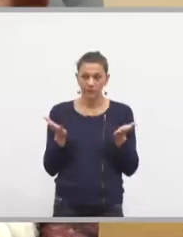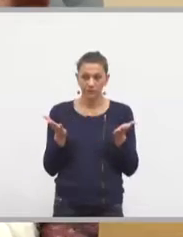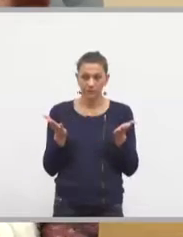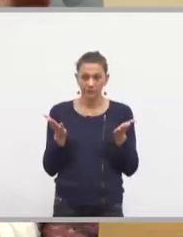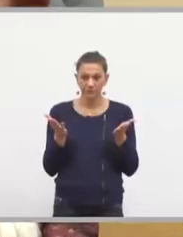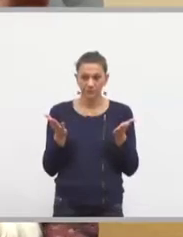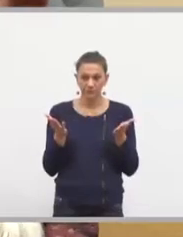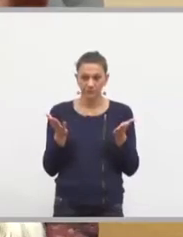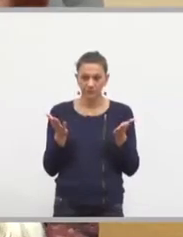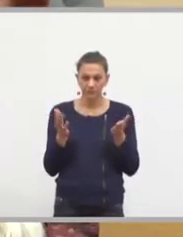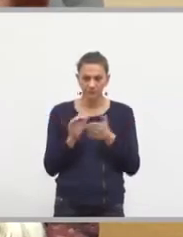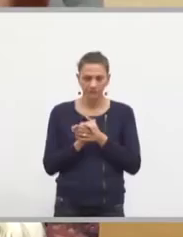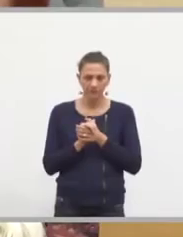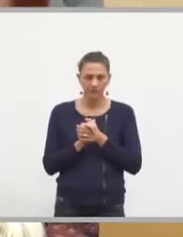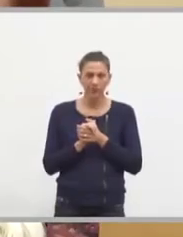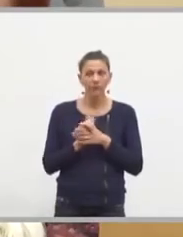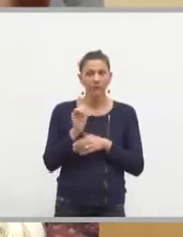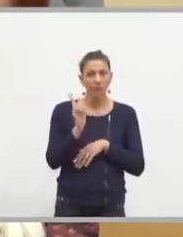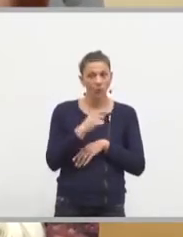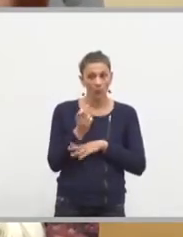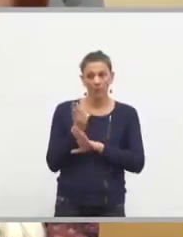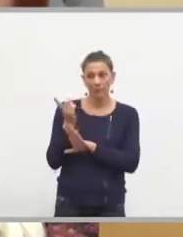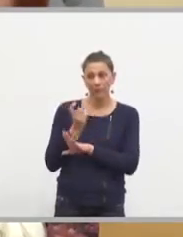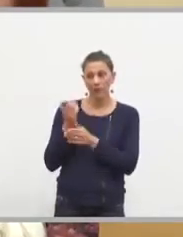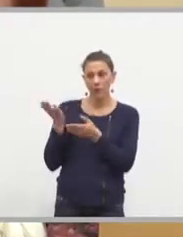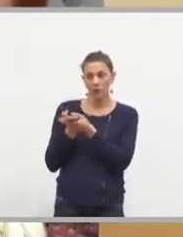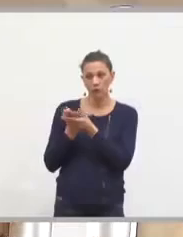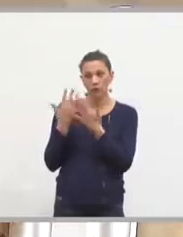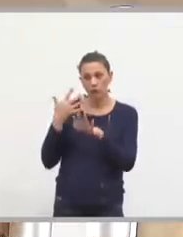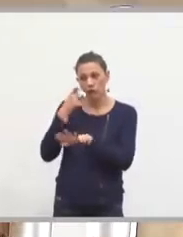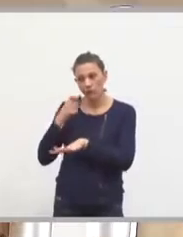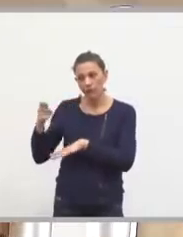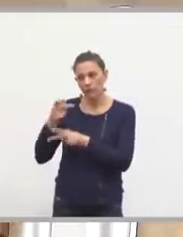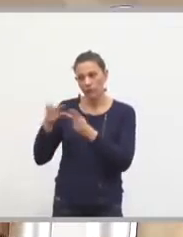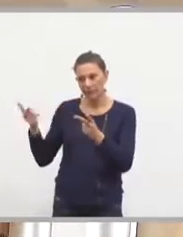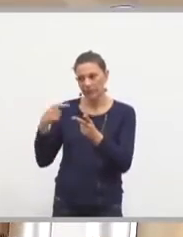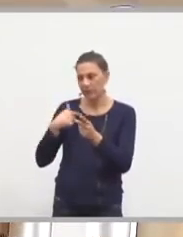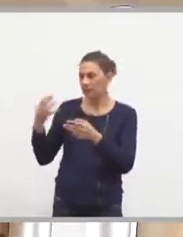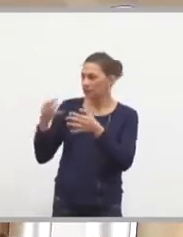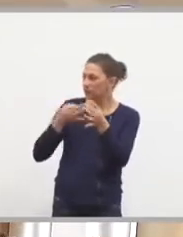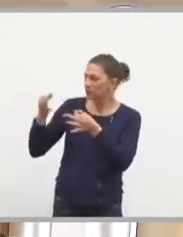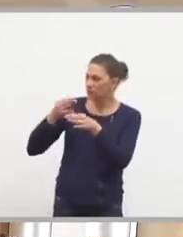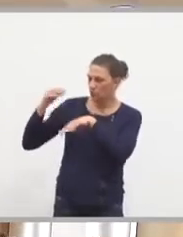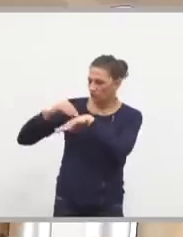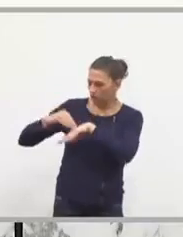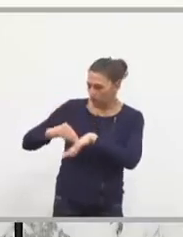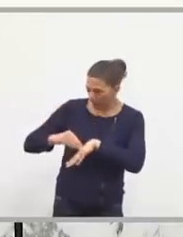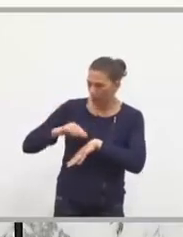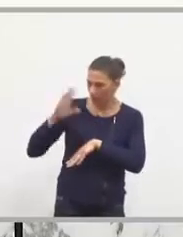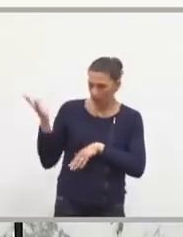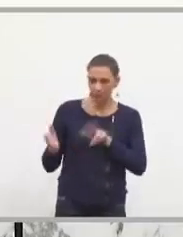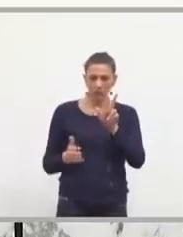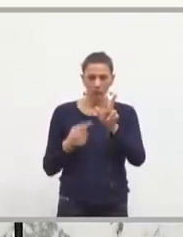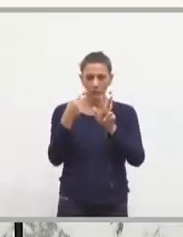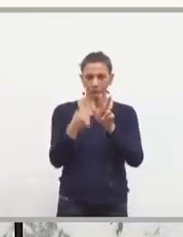mots les trois préconisations qu'ont indiquées dans le dossier d'enquête publique les commissaires enquêteurs. Je ne pas plus.